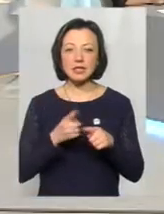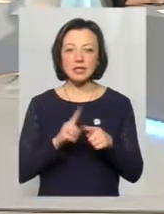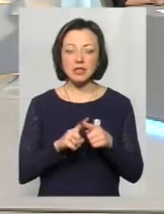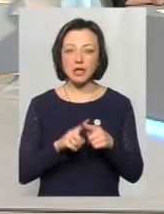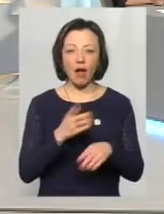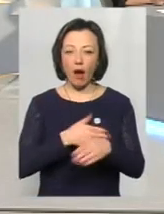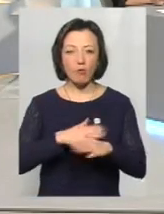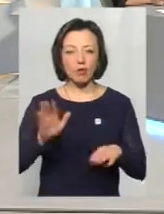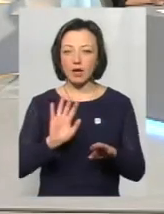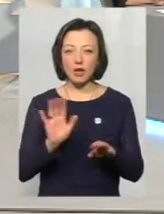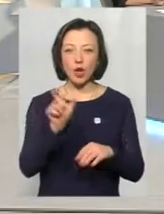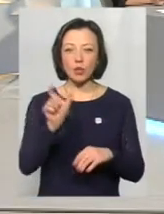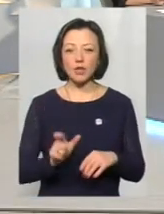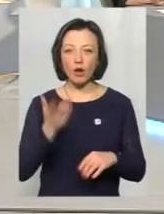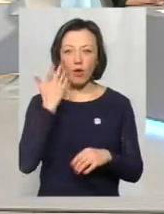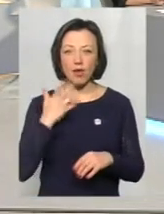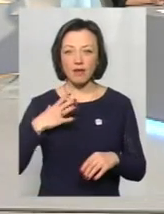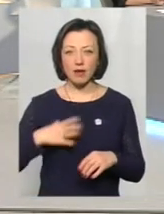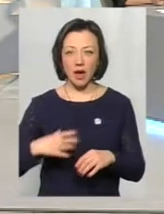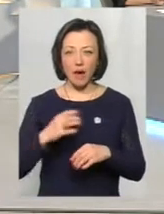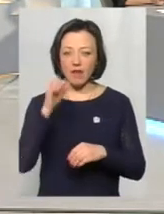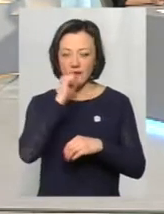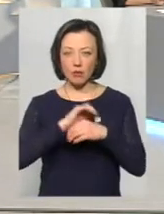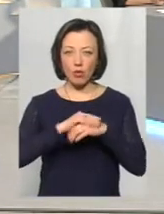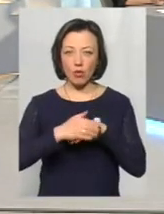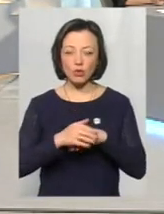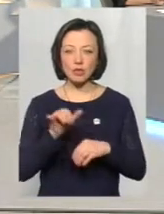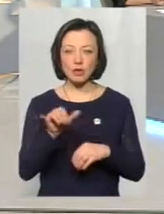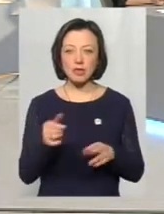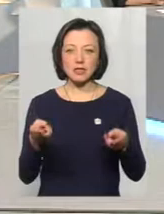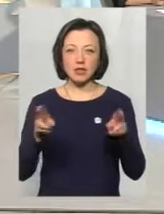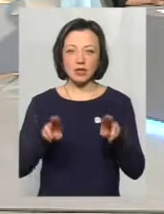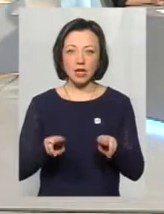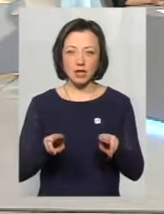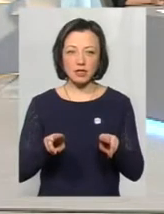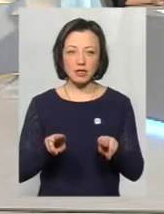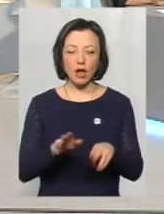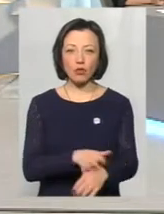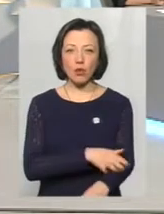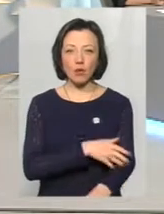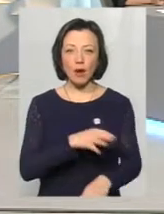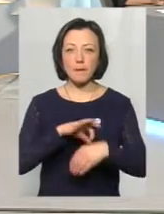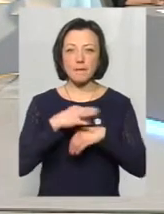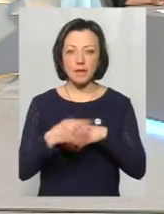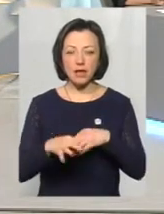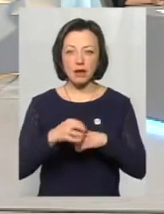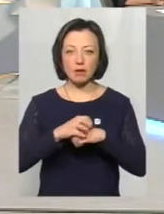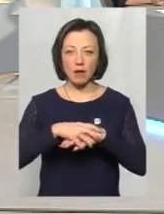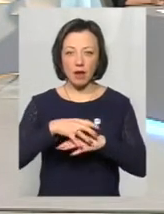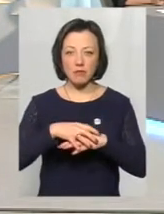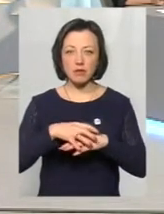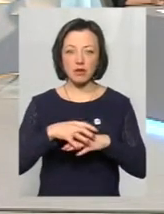людина перенесла відмороження поверхневе, і в неї залишається на тривалий час біль, набряк,